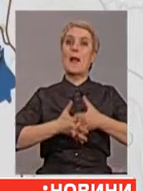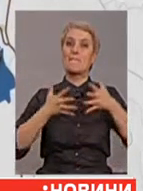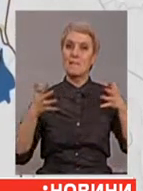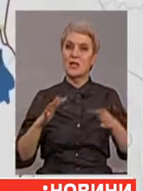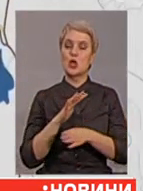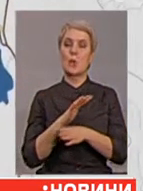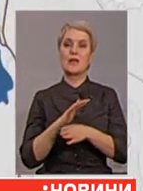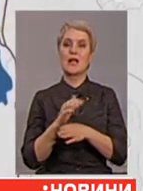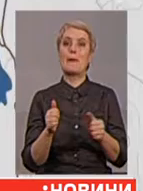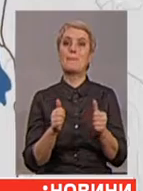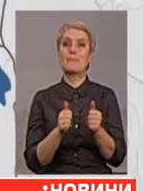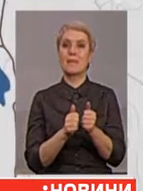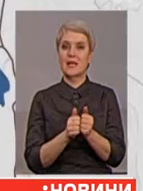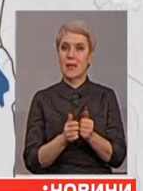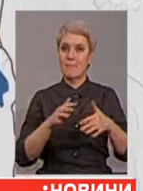Приморському рубежі.